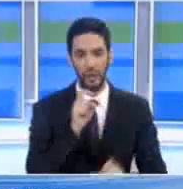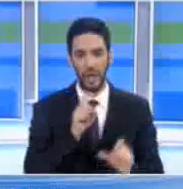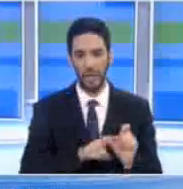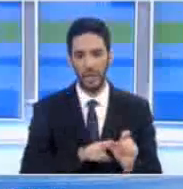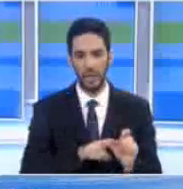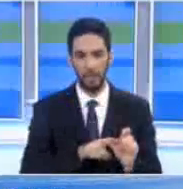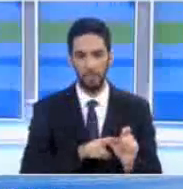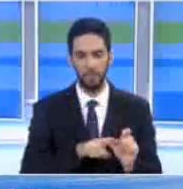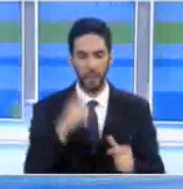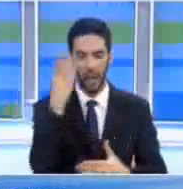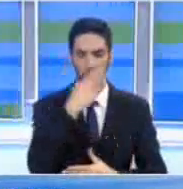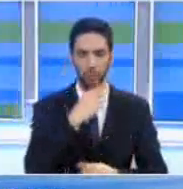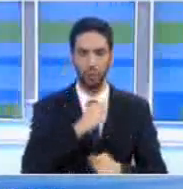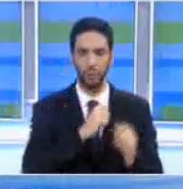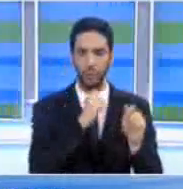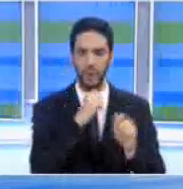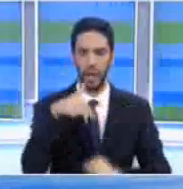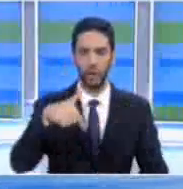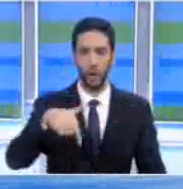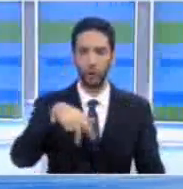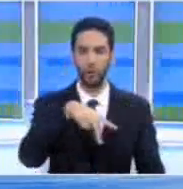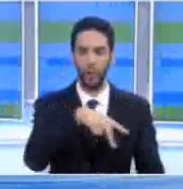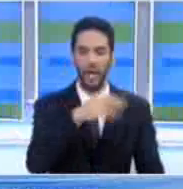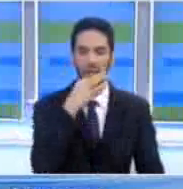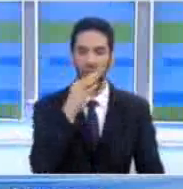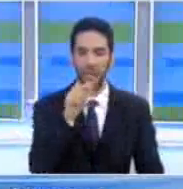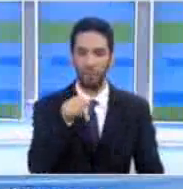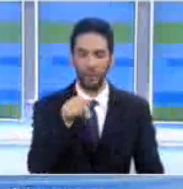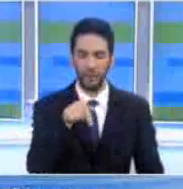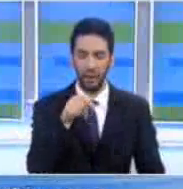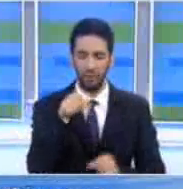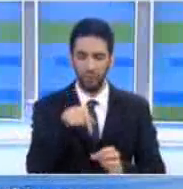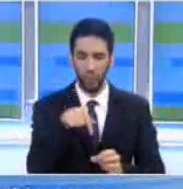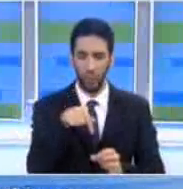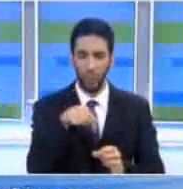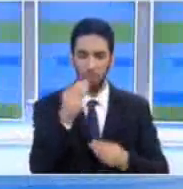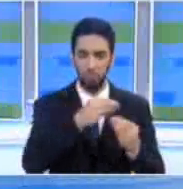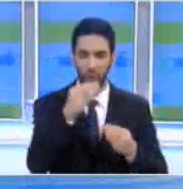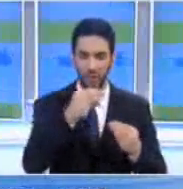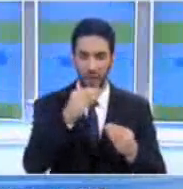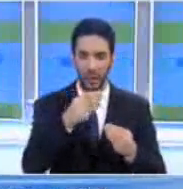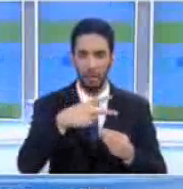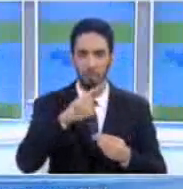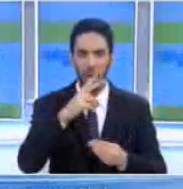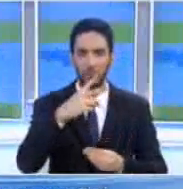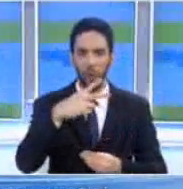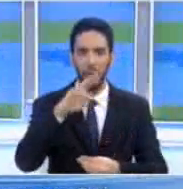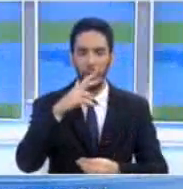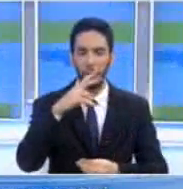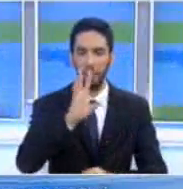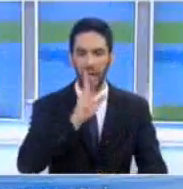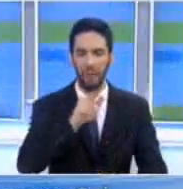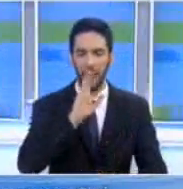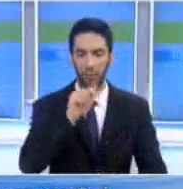εξαιτίας του χάους που προκάλεσε ιδιωτικοποίηση Ο κύριος Λουκαΐδης εξέφρασε τη βεβαιότητα ότι ο κατάλογος των ερωτημάτων θα